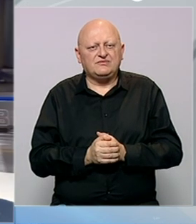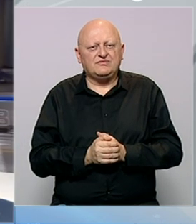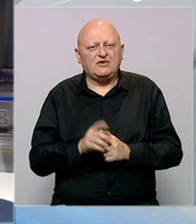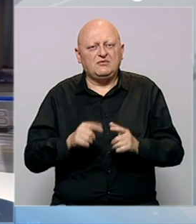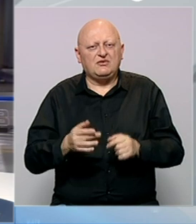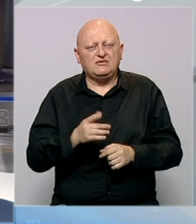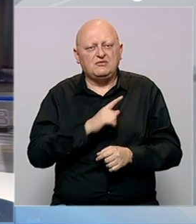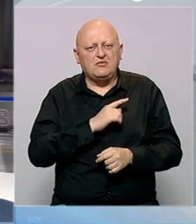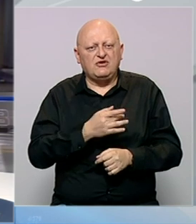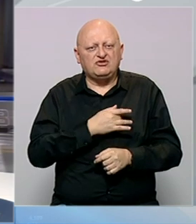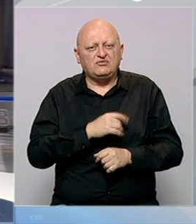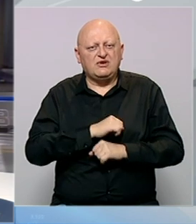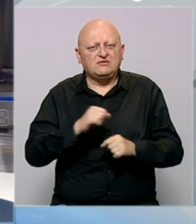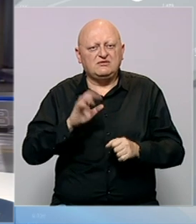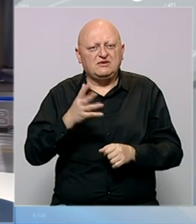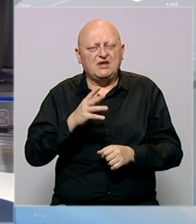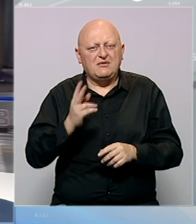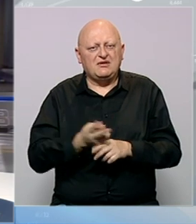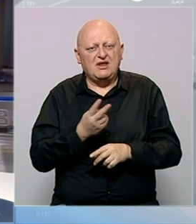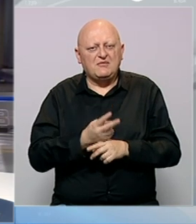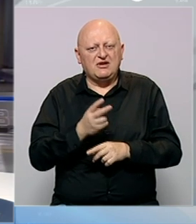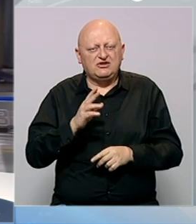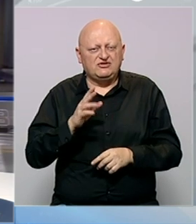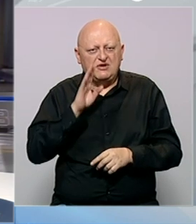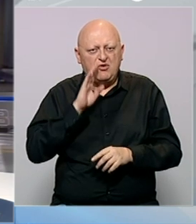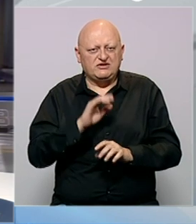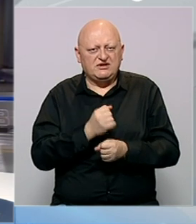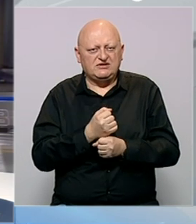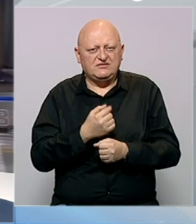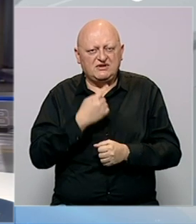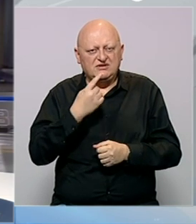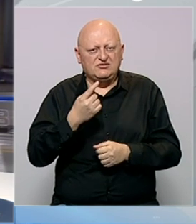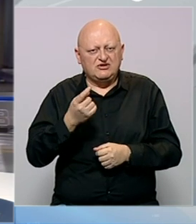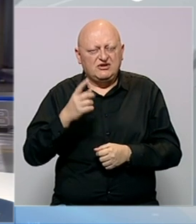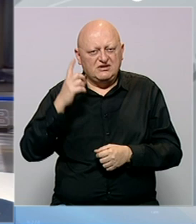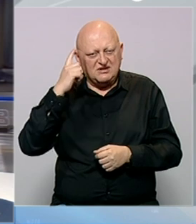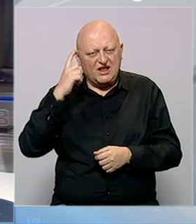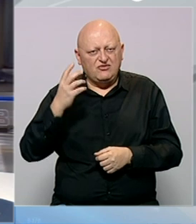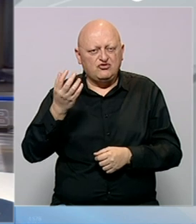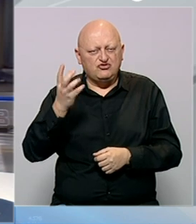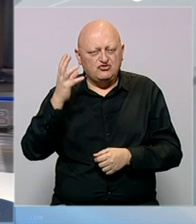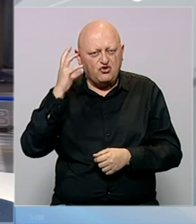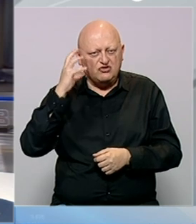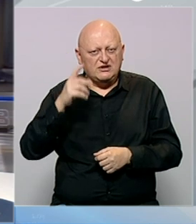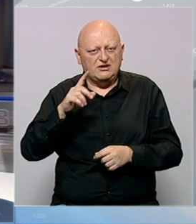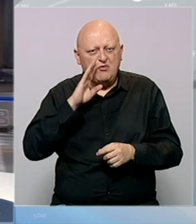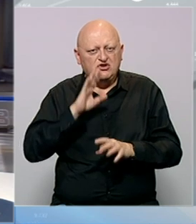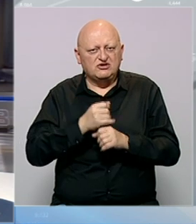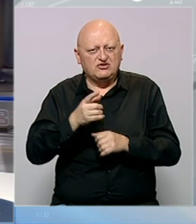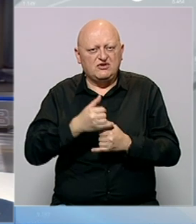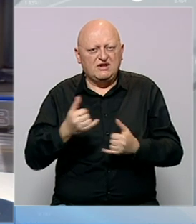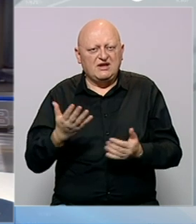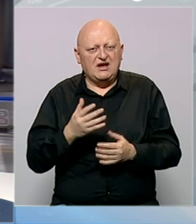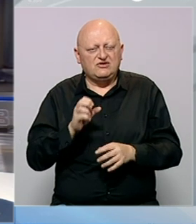Među preminulim i povrijeđenim u eksploziju u Istambulu nema državljana Bosne i Hercegovine. Saopšteno je iz Generalnog konzulata BiH u